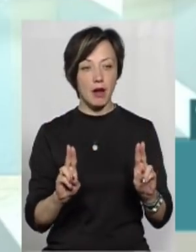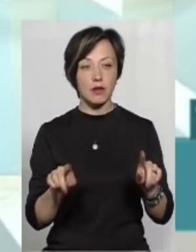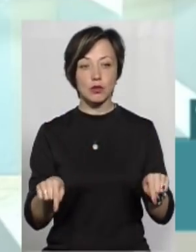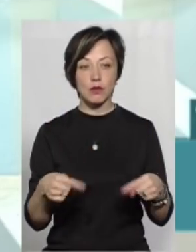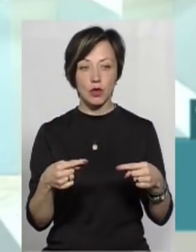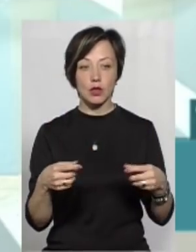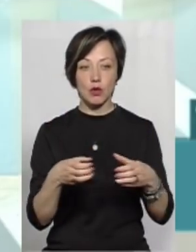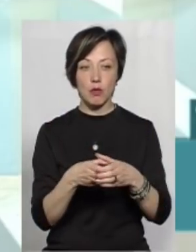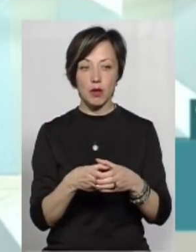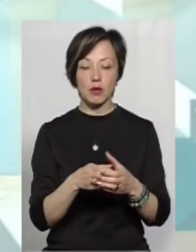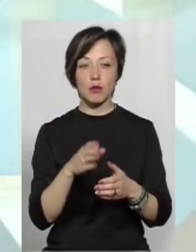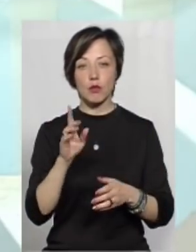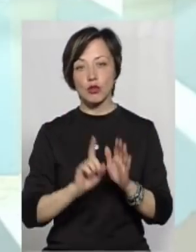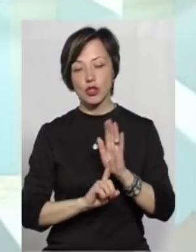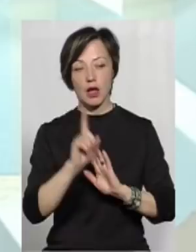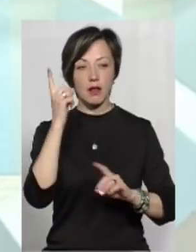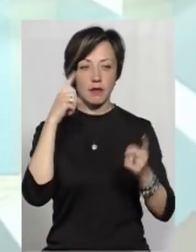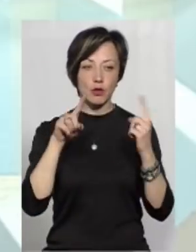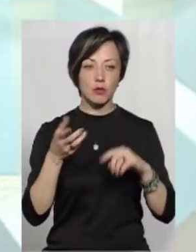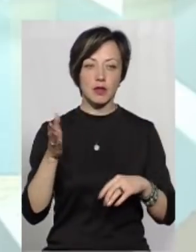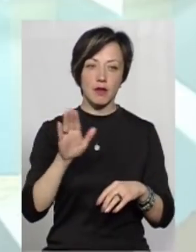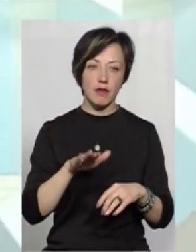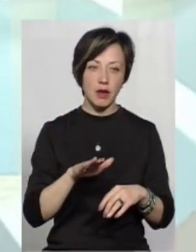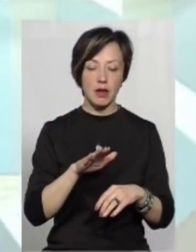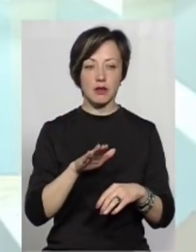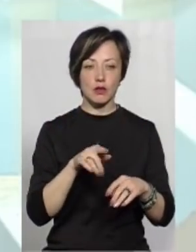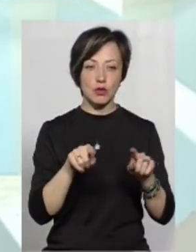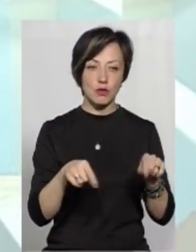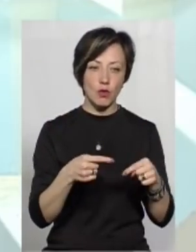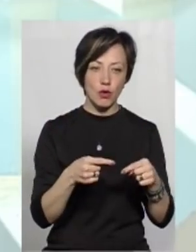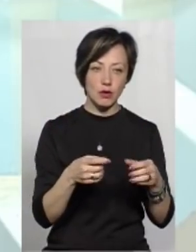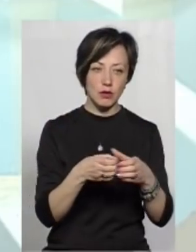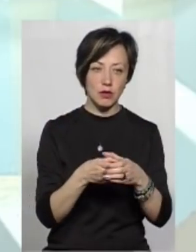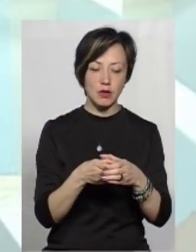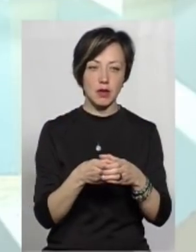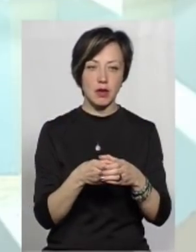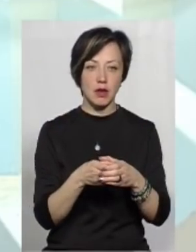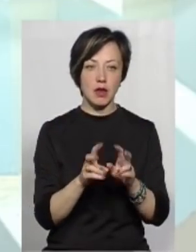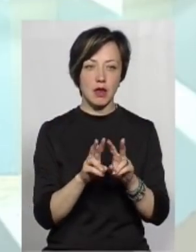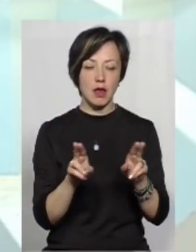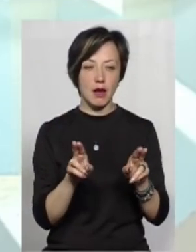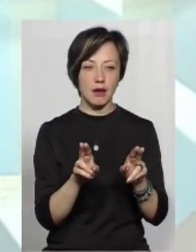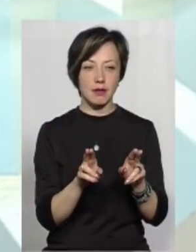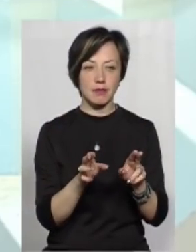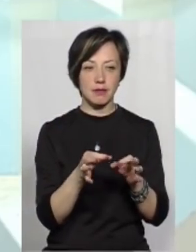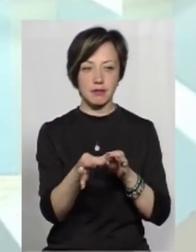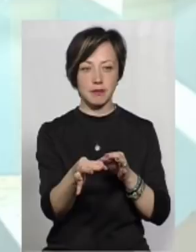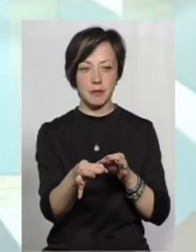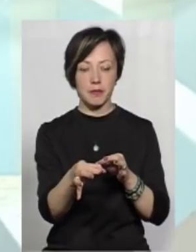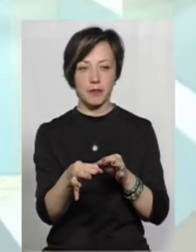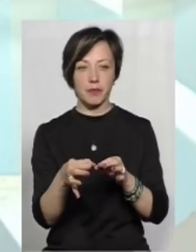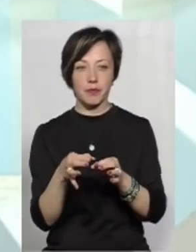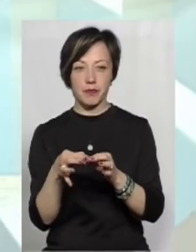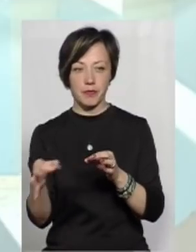творити громаду, потім почали віддумувати, давайте ми під себе тут створимо таку громаду, як бананчик, тут такий, як